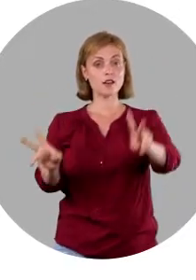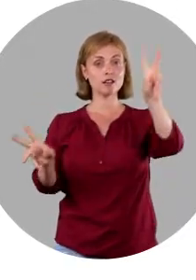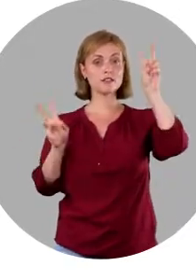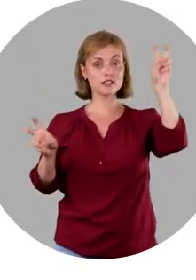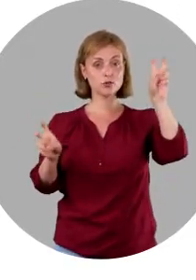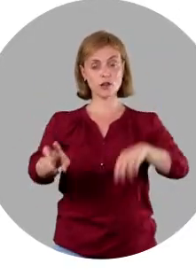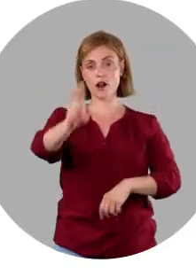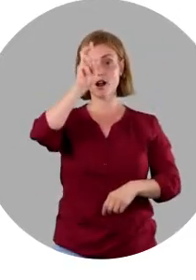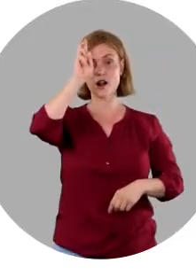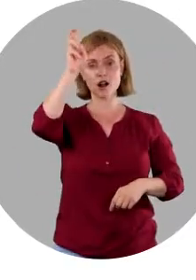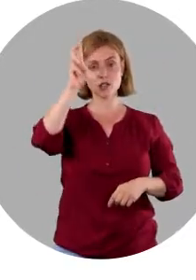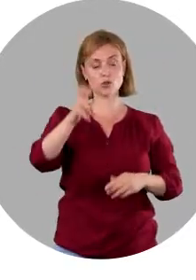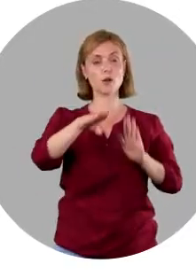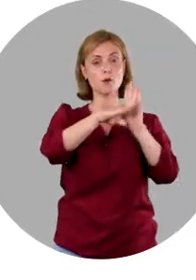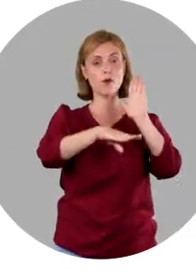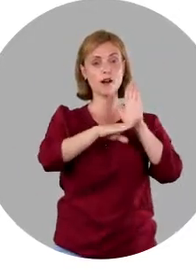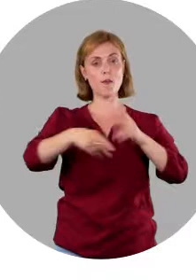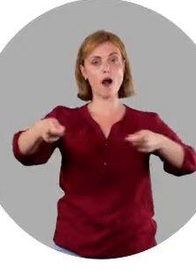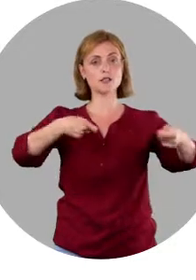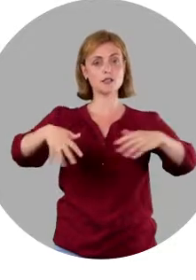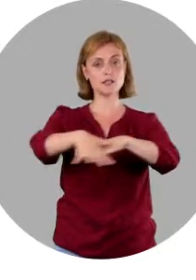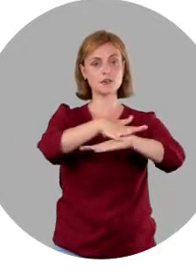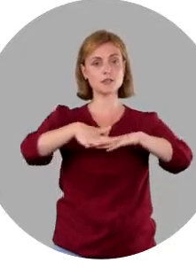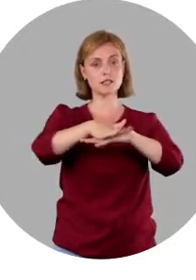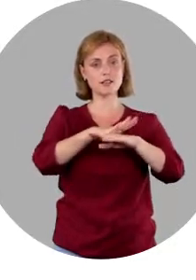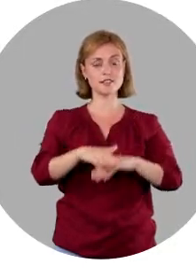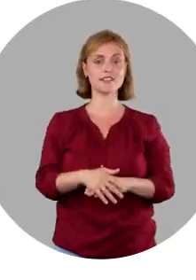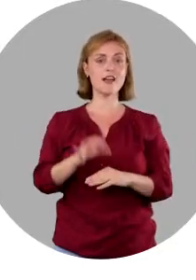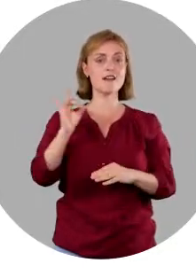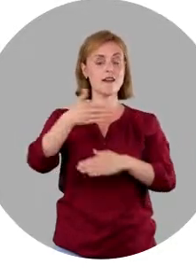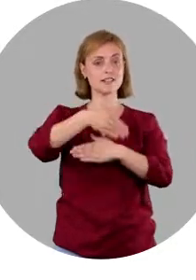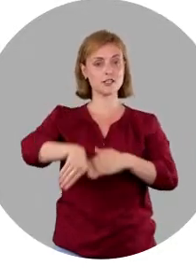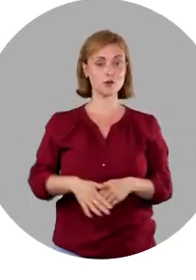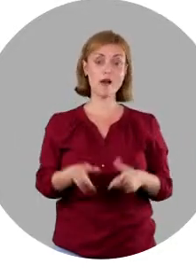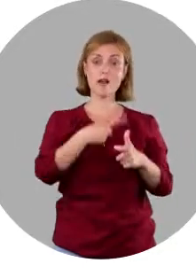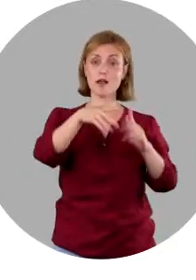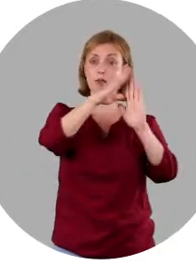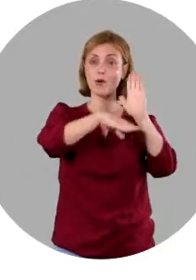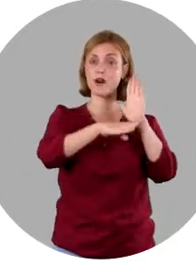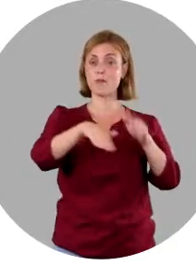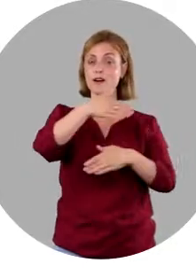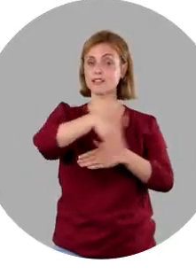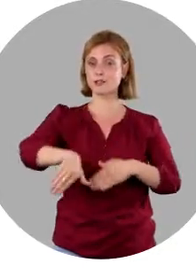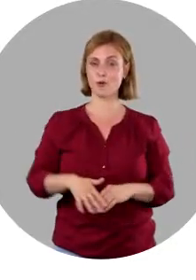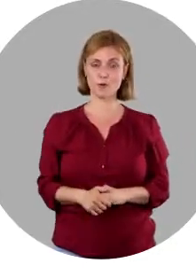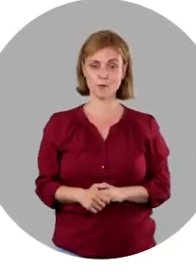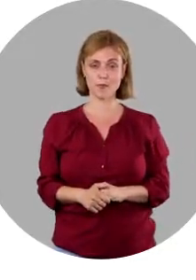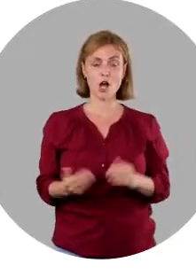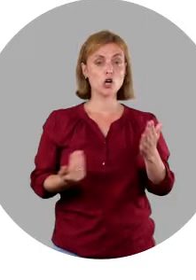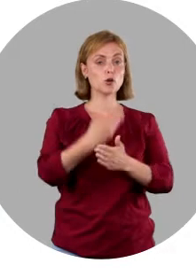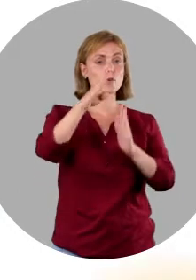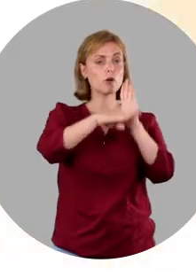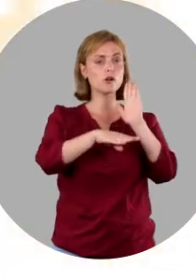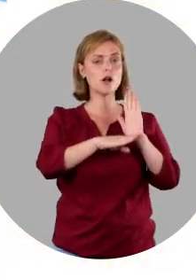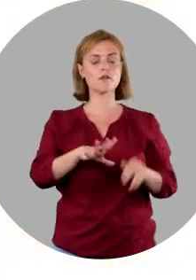Государственный реестр административно-территориальных единиц и адресов. Или далее – Реестр адресов. Новый реестр – это